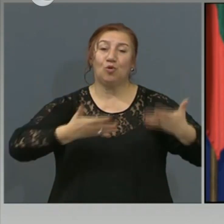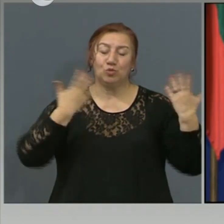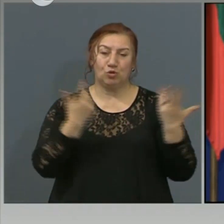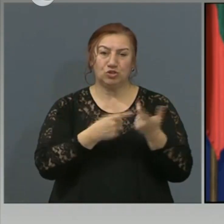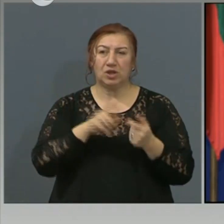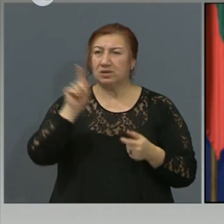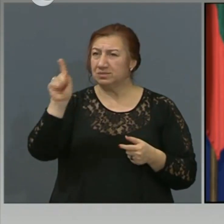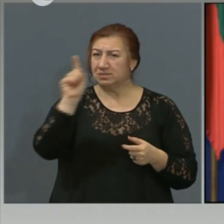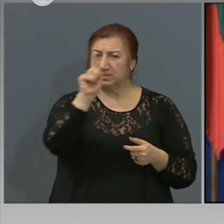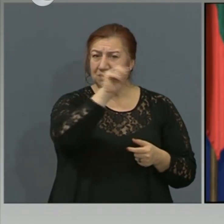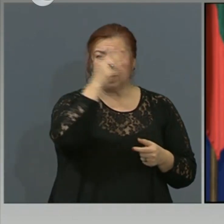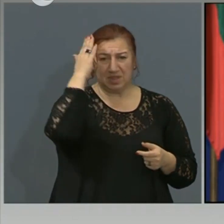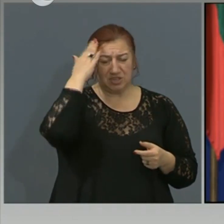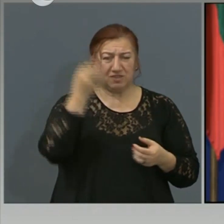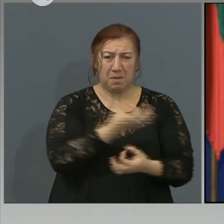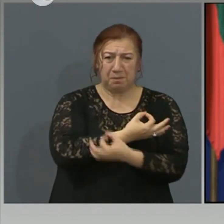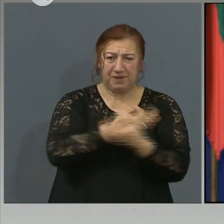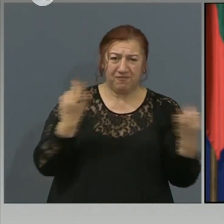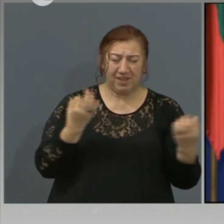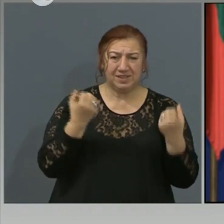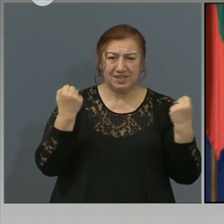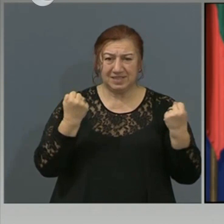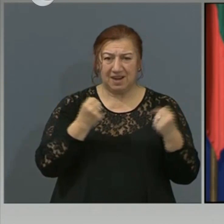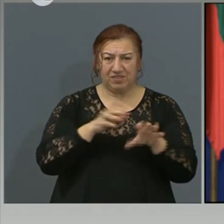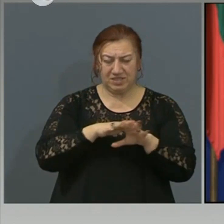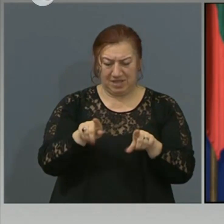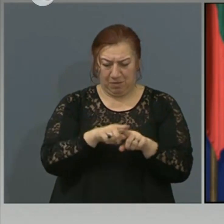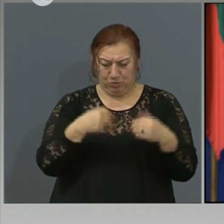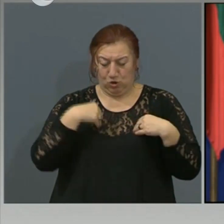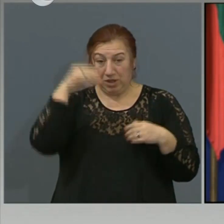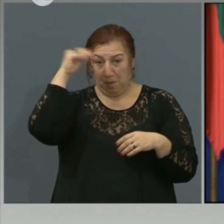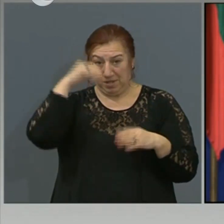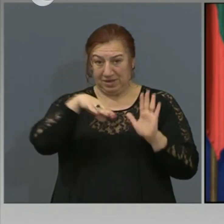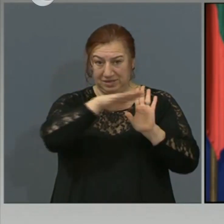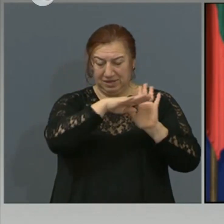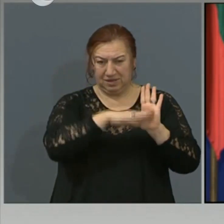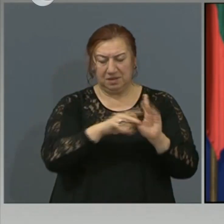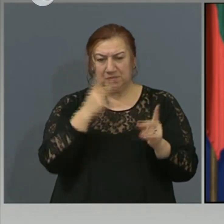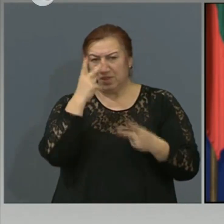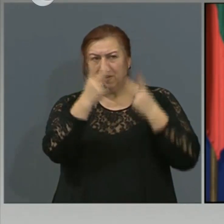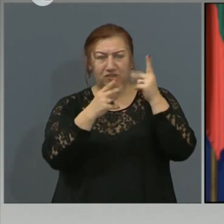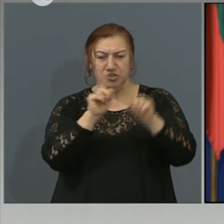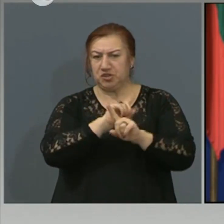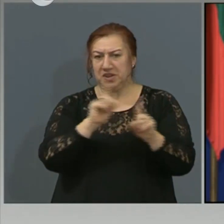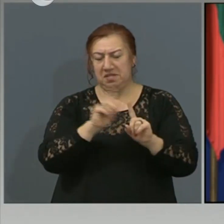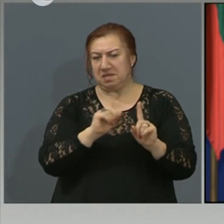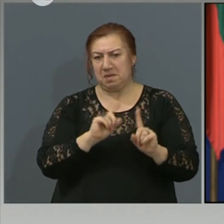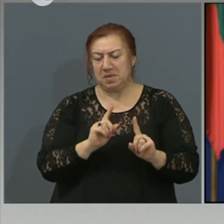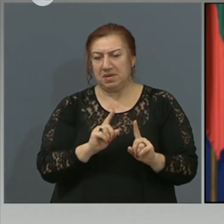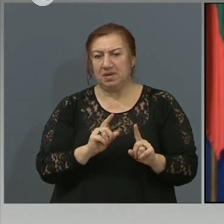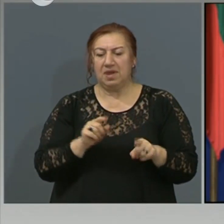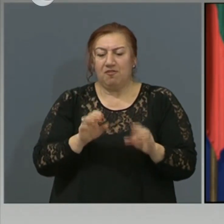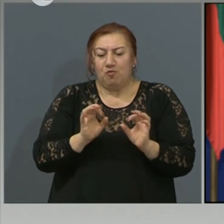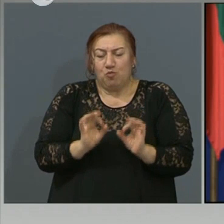идеални здравни системи, според нашите стандарти, виждате, че в момента не могат да осъществат